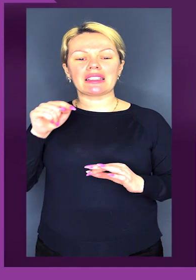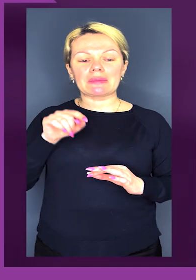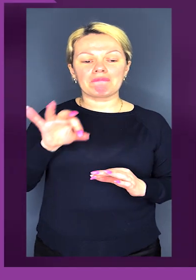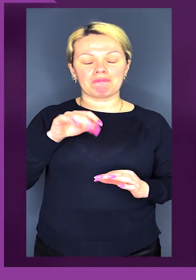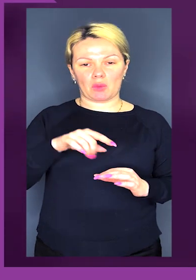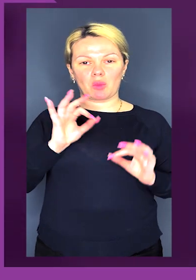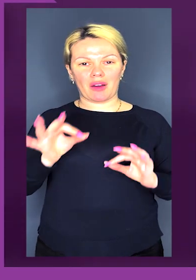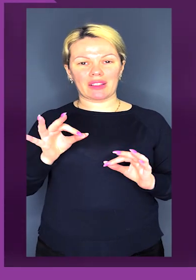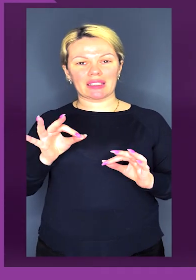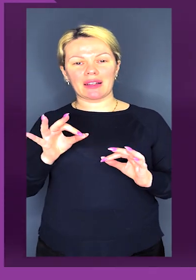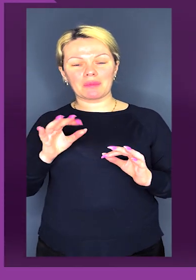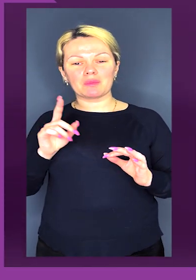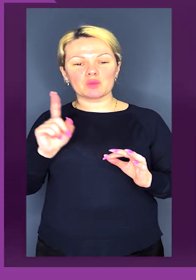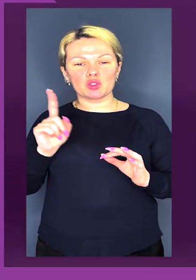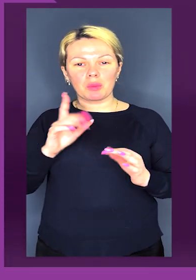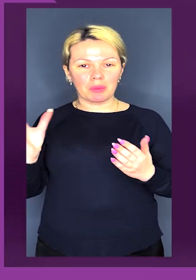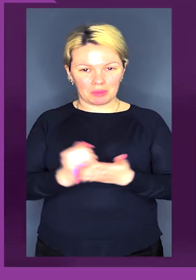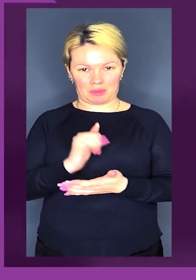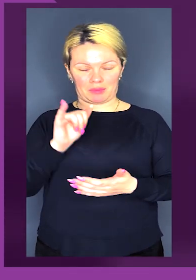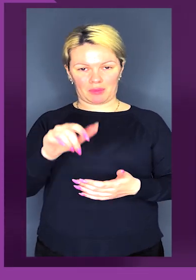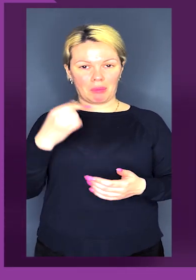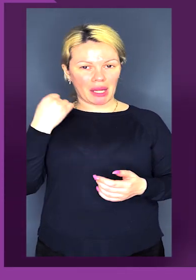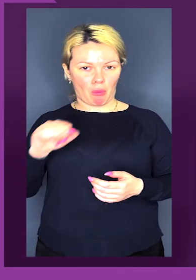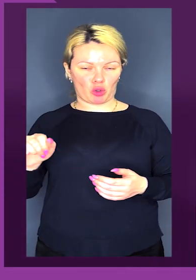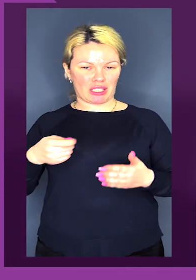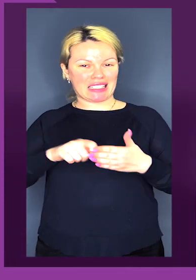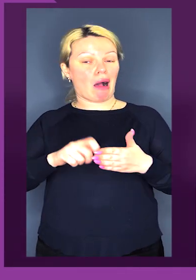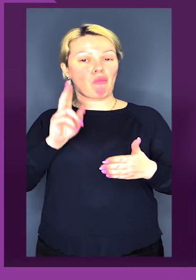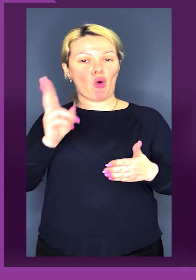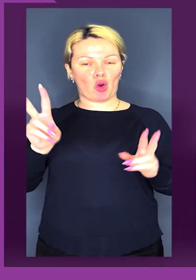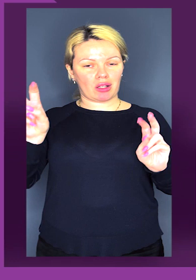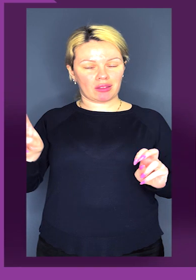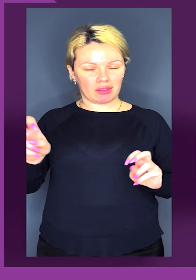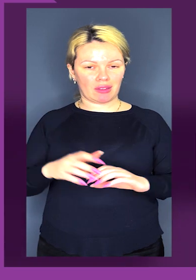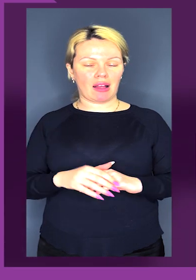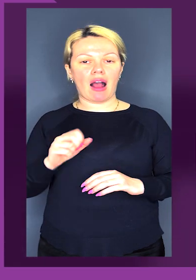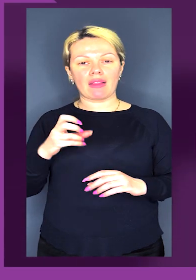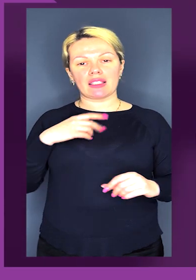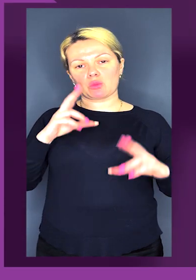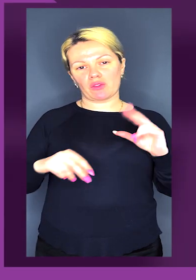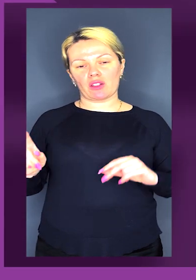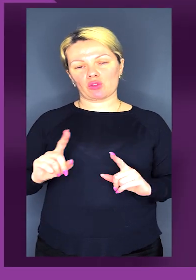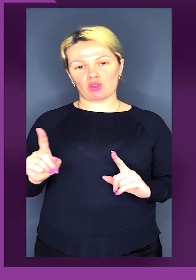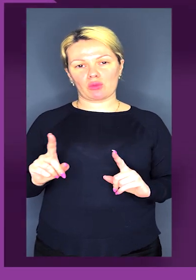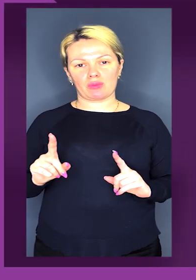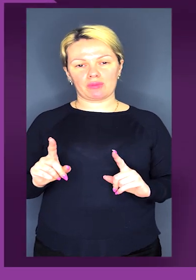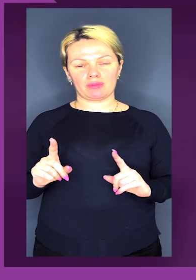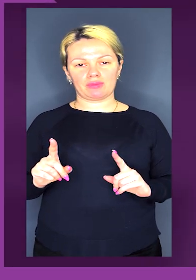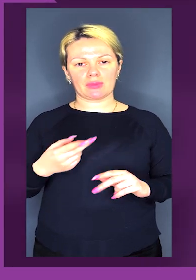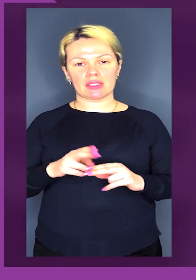той самий ключ, який зможе відкрити переможний замок. Але я сподіваюся,